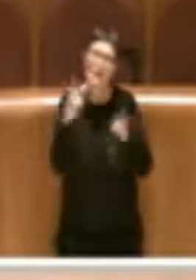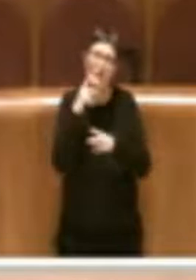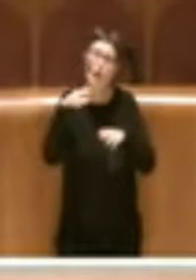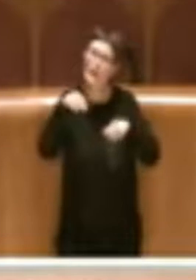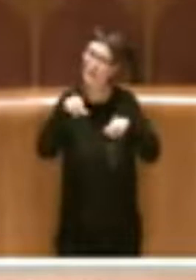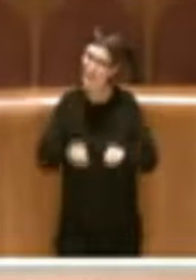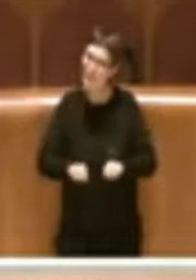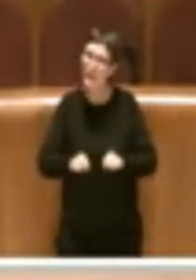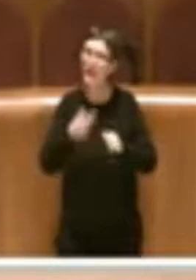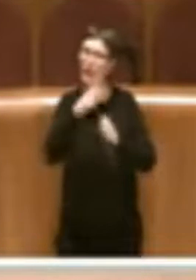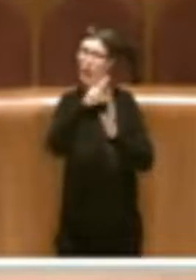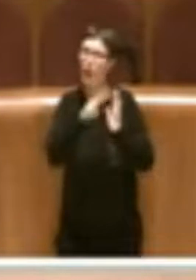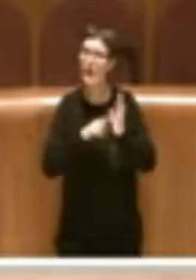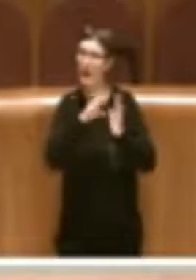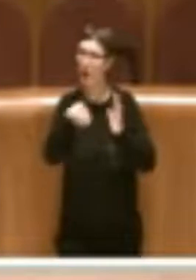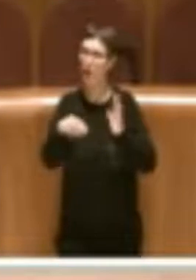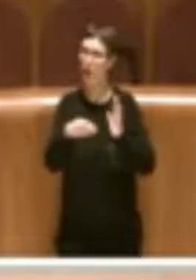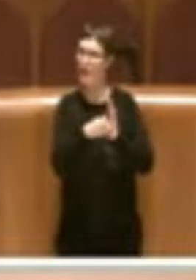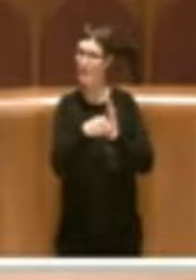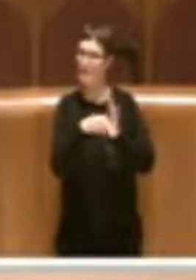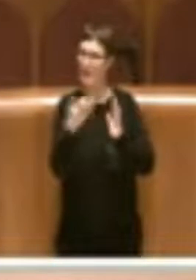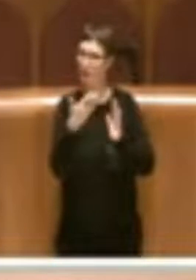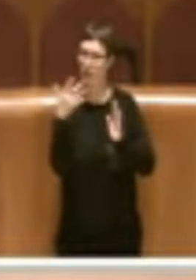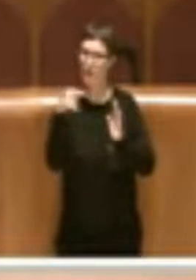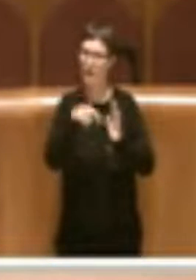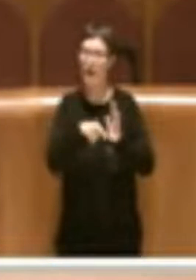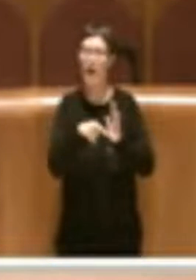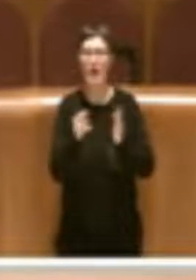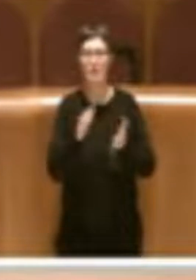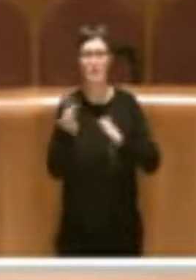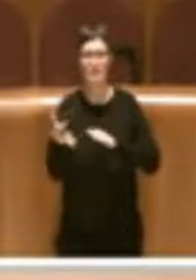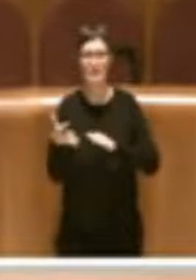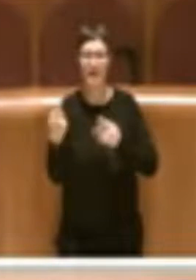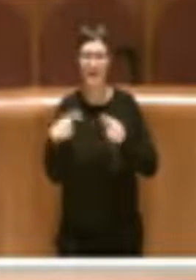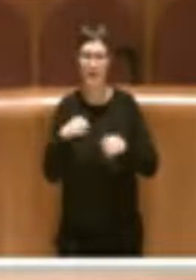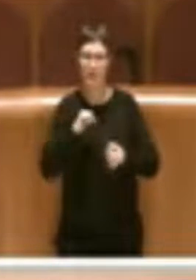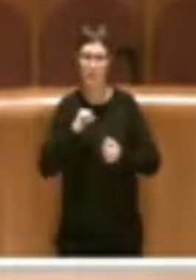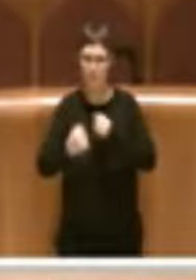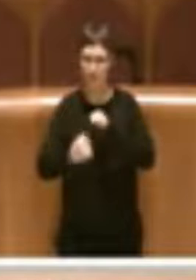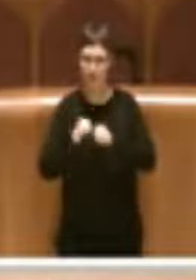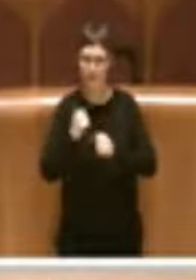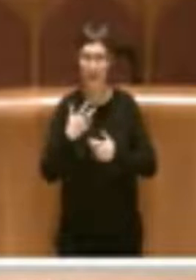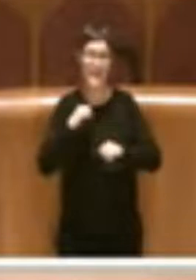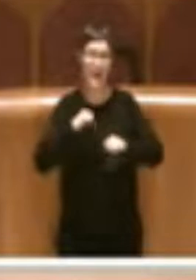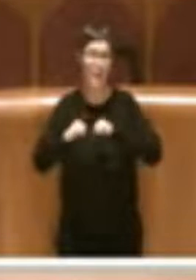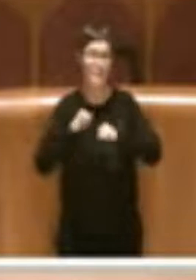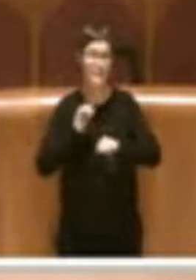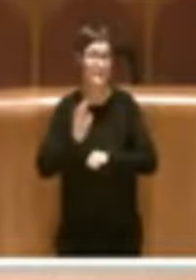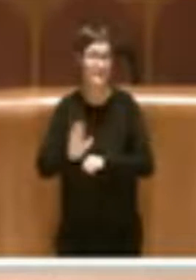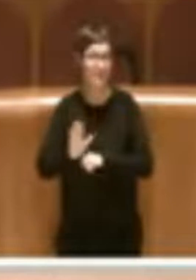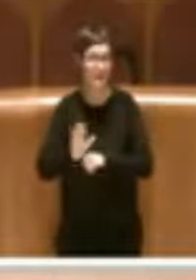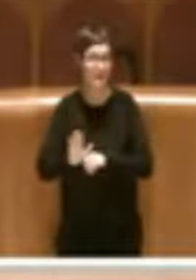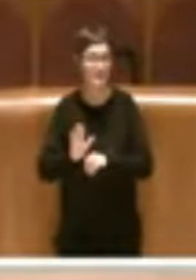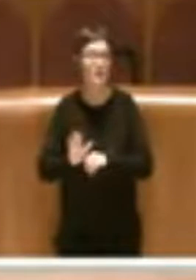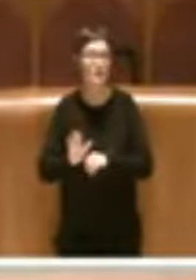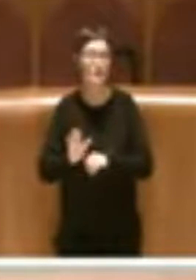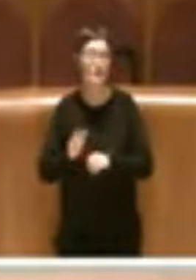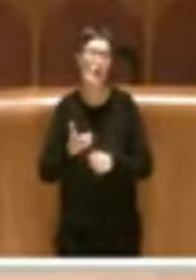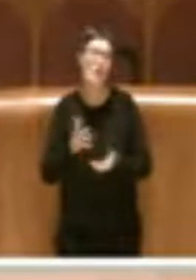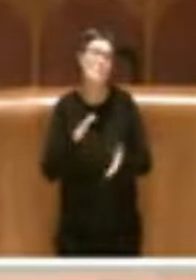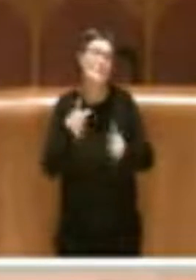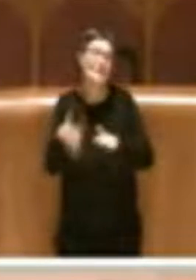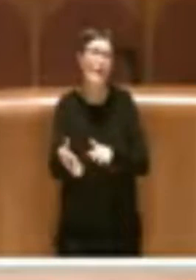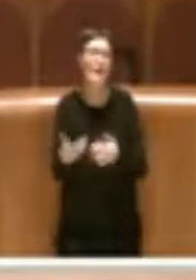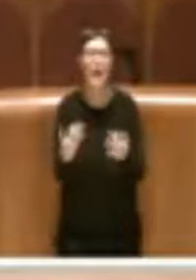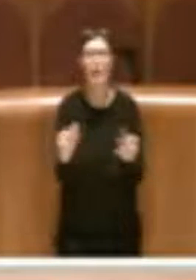sì che questa, che è stata una battaglia di questa amministrazione, diventi la norma.